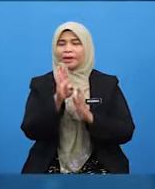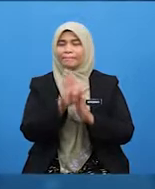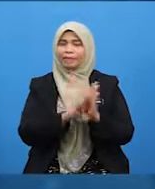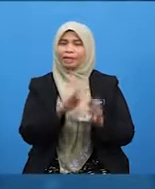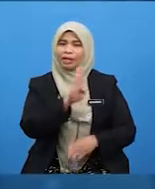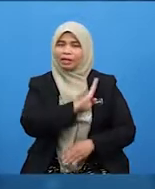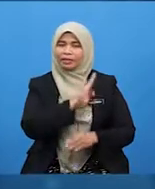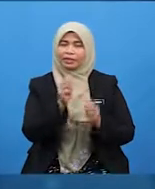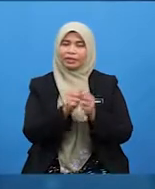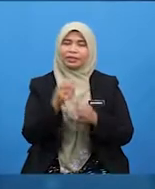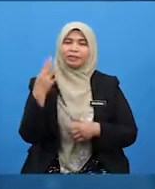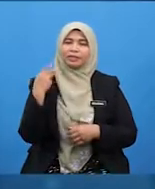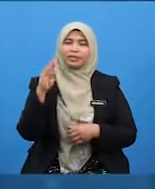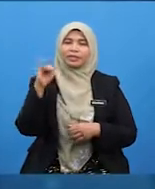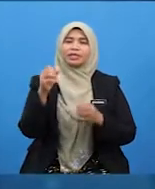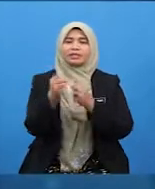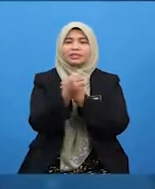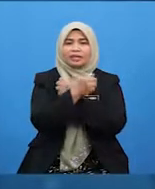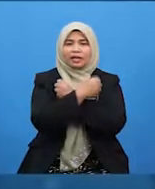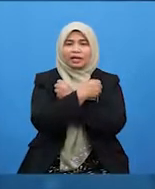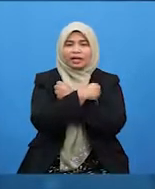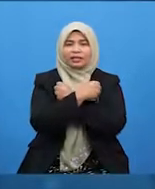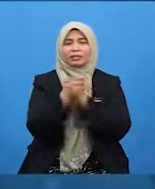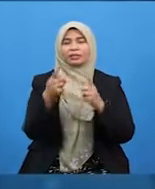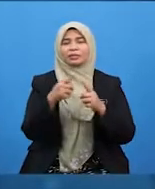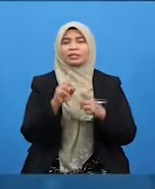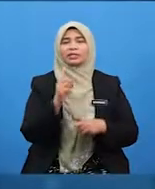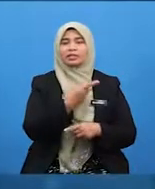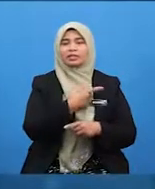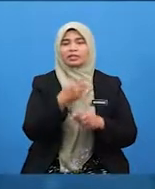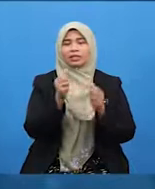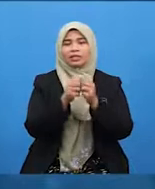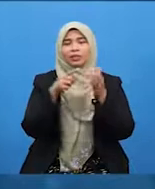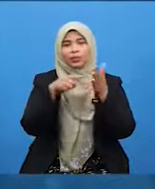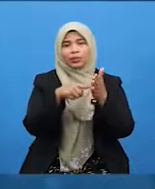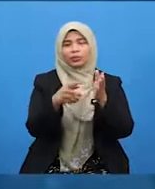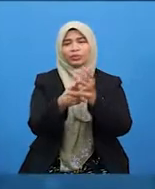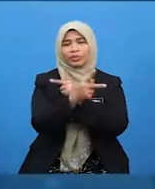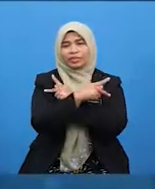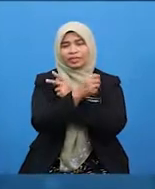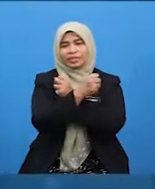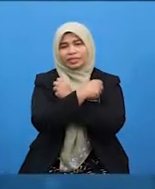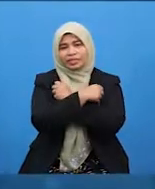yang menyayangi kita dengan menunjukkan kasih sayang kita.